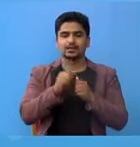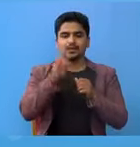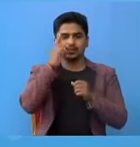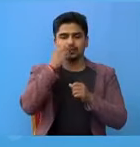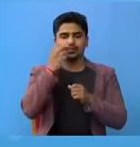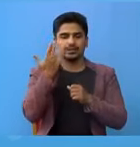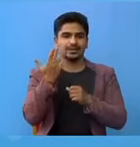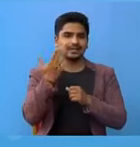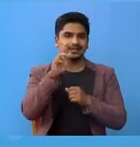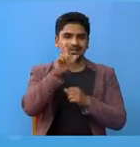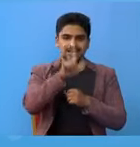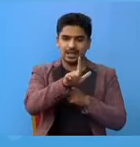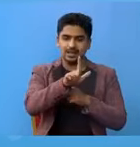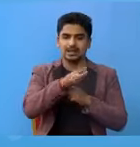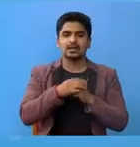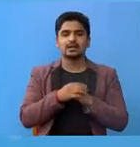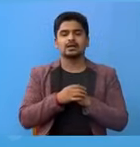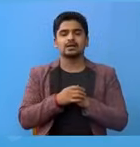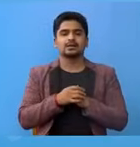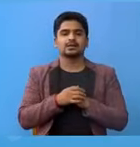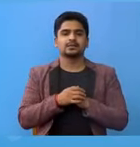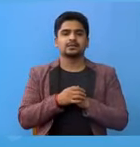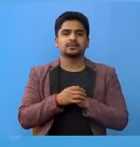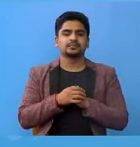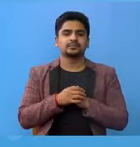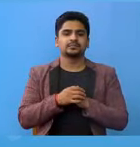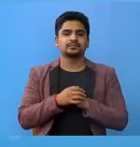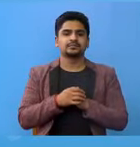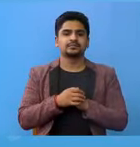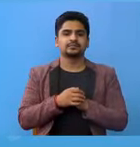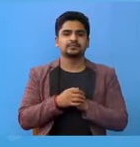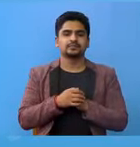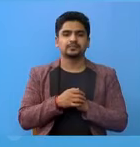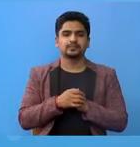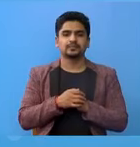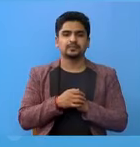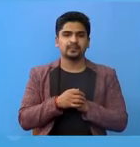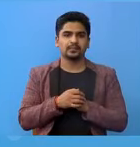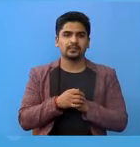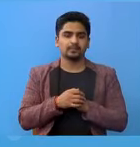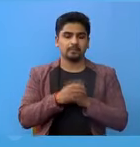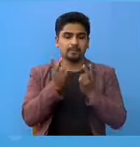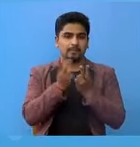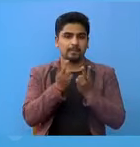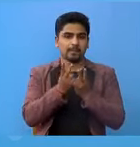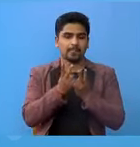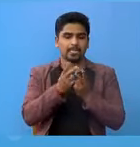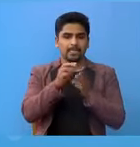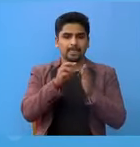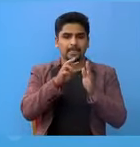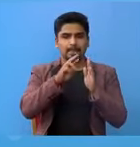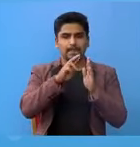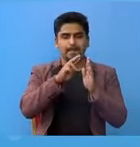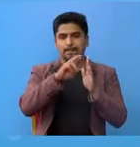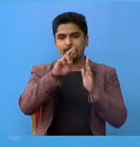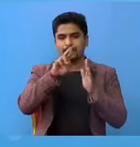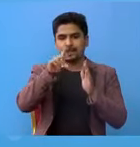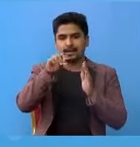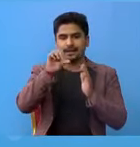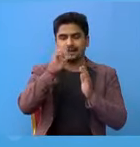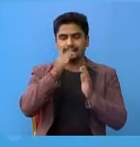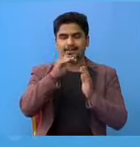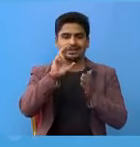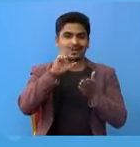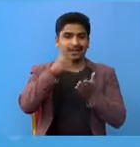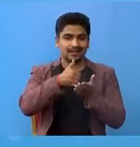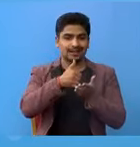रुपंदेई का साथ जना, उनुँँचा एसाई गरी राती उस्वात्य विज्ञान पस्तिष्टाइन दांग